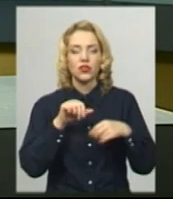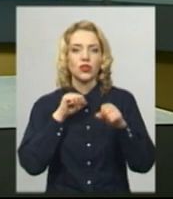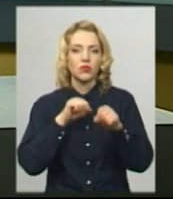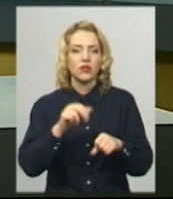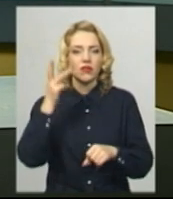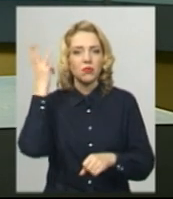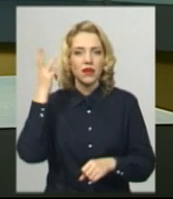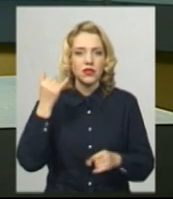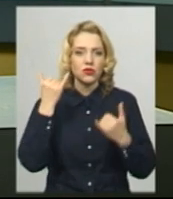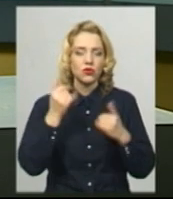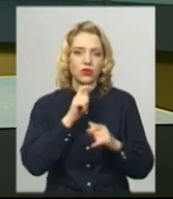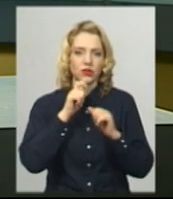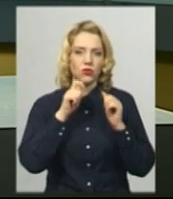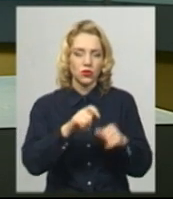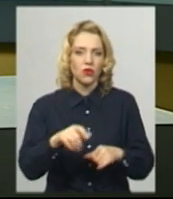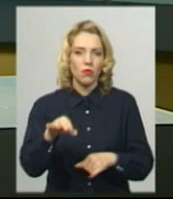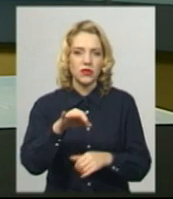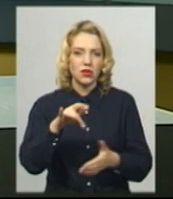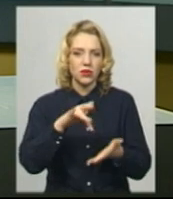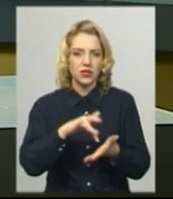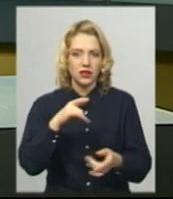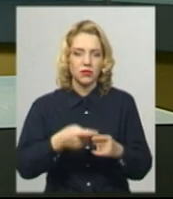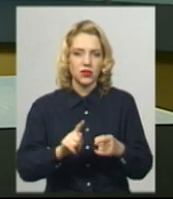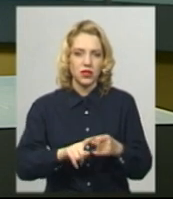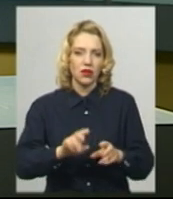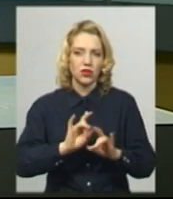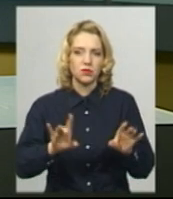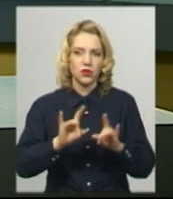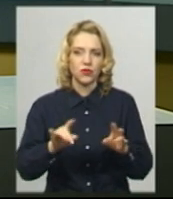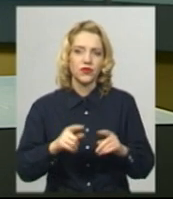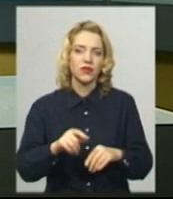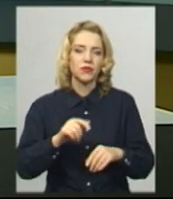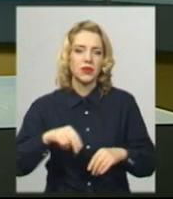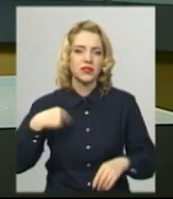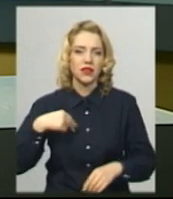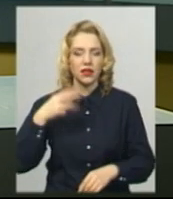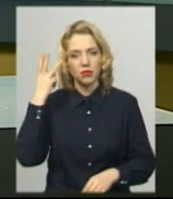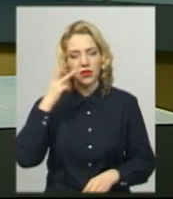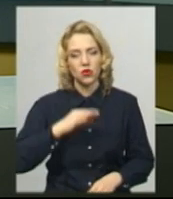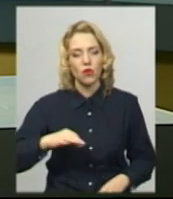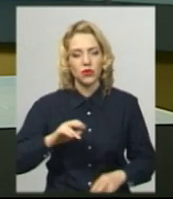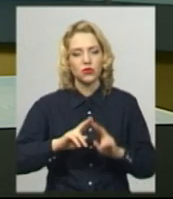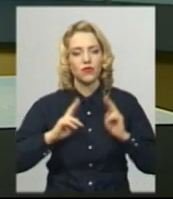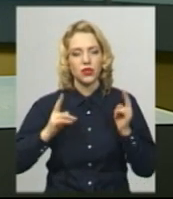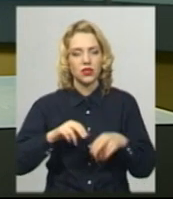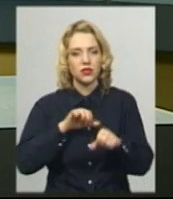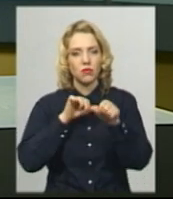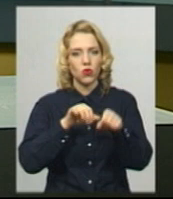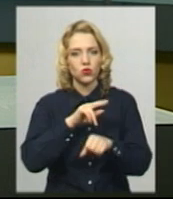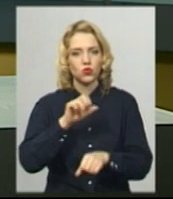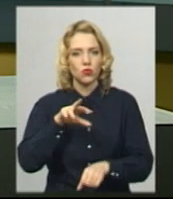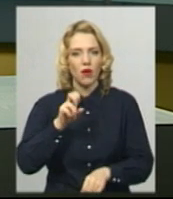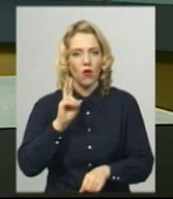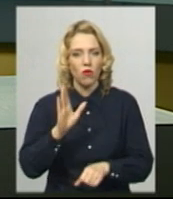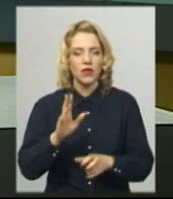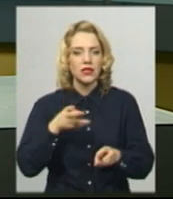Хмельниччини сьогодні нагородили у обласному центрі. Про це розповів президент Хмельницької обласної федерації з боксу Андрій Чумаков. Знімальна